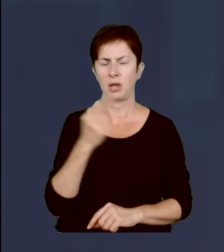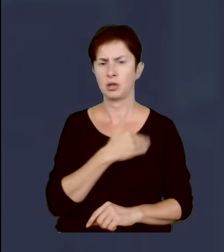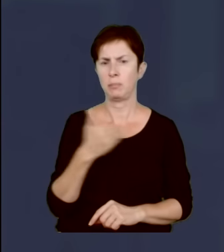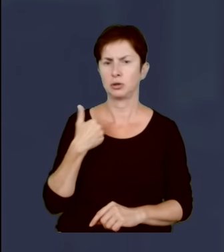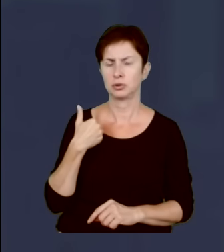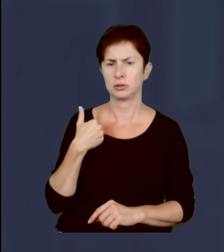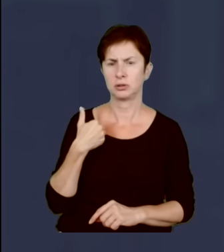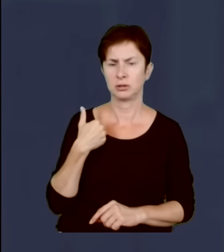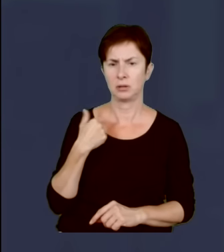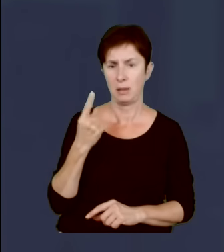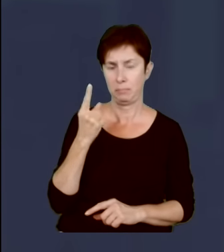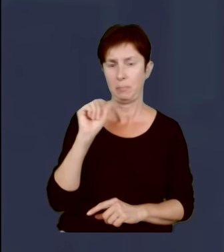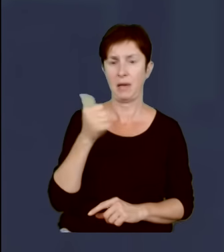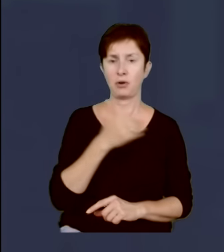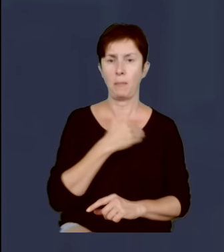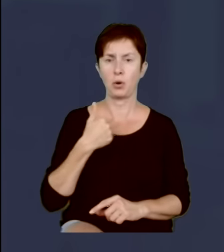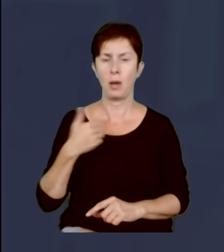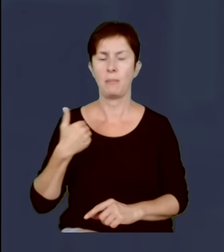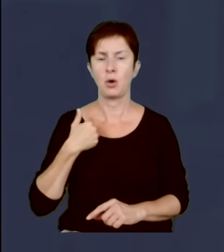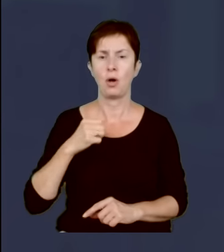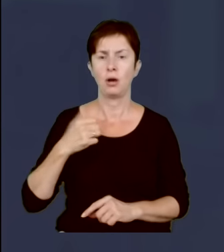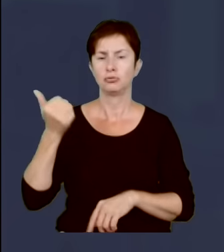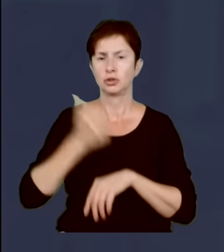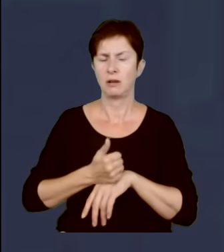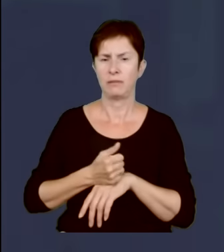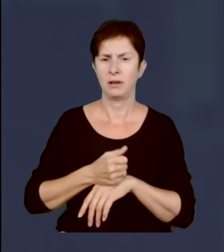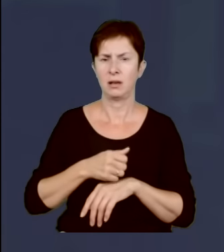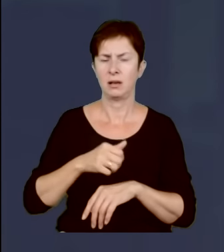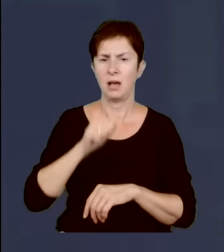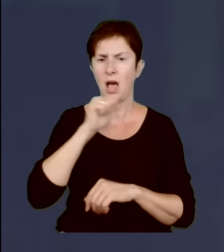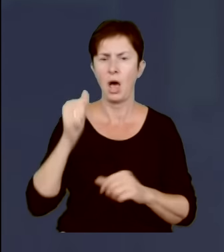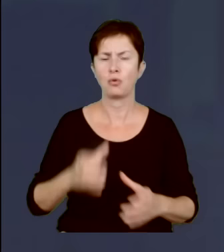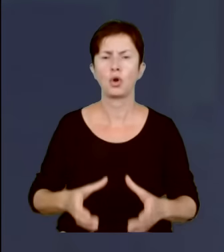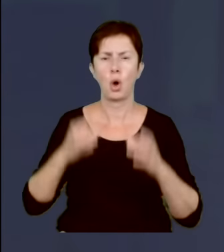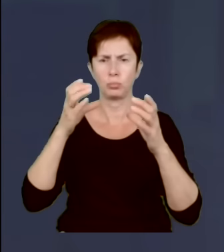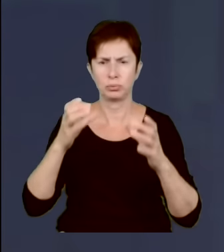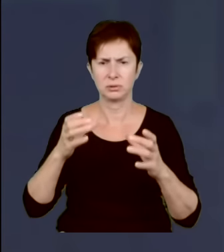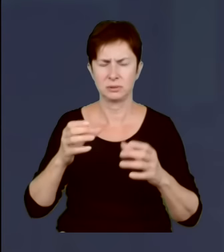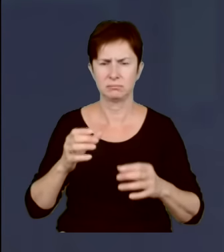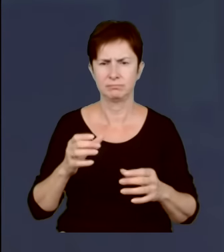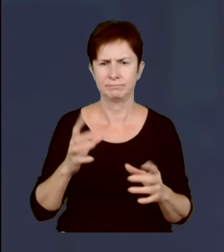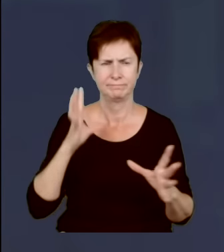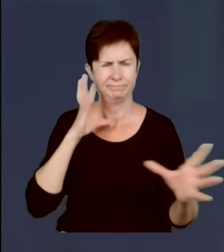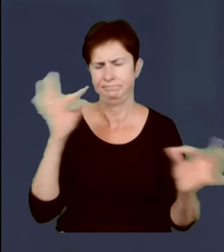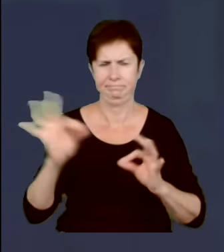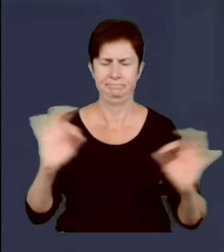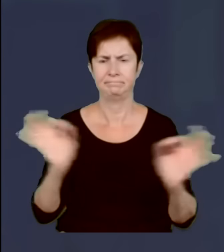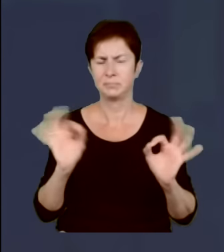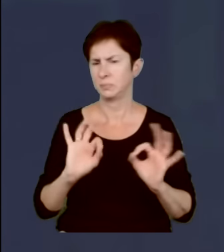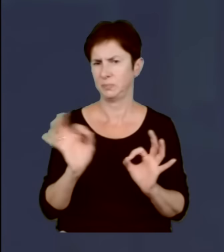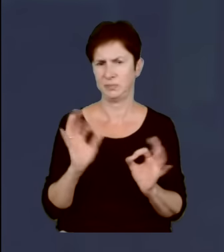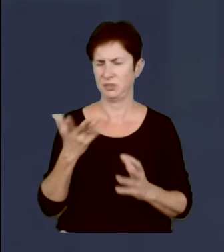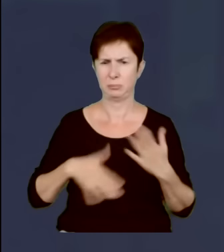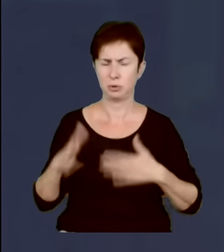pierwszy Polak, który był dowódcą Eurokorpusu w atmosferze absolutnego skandalu. I moim